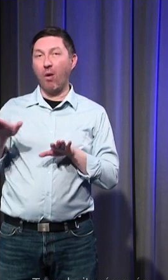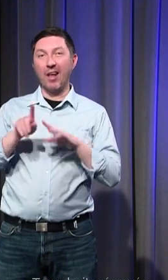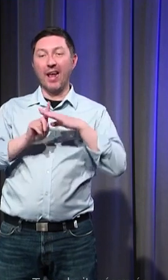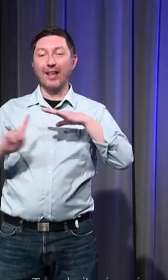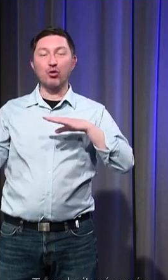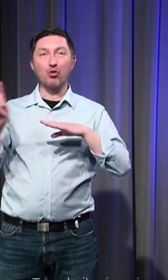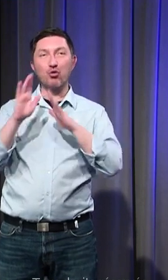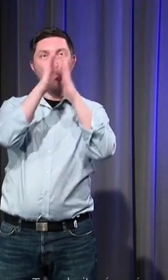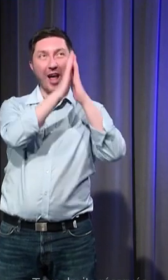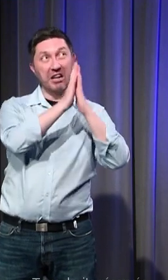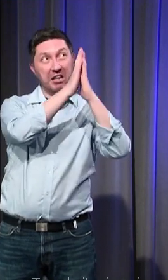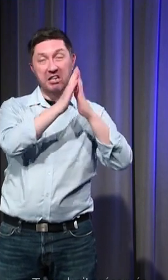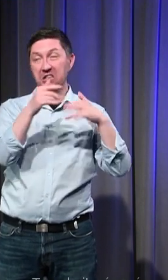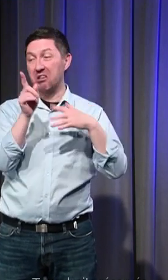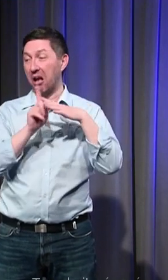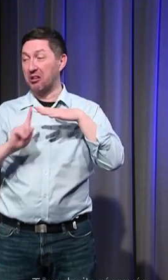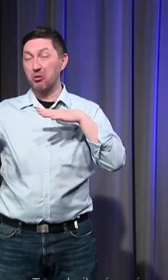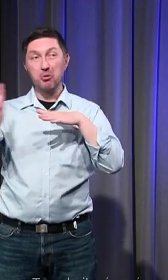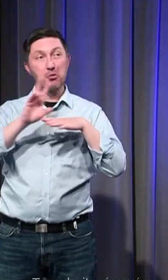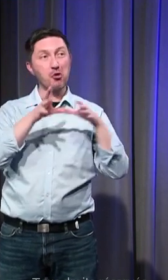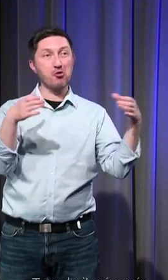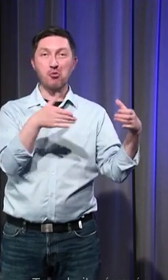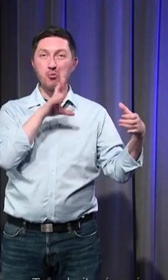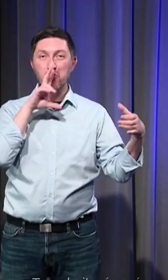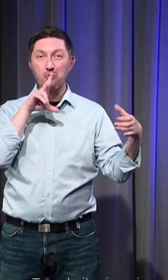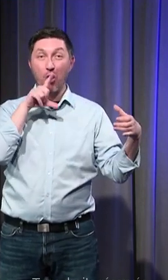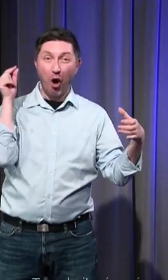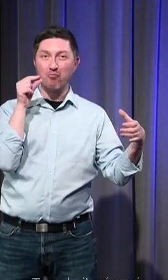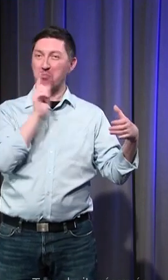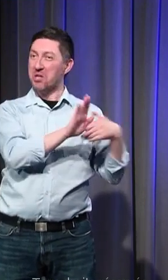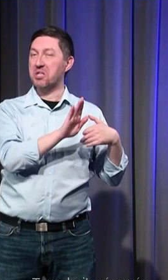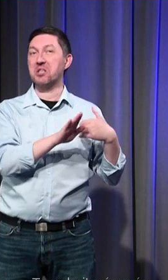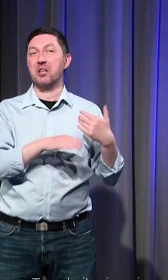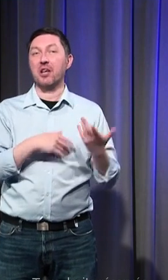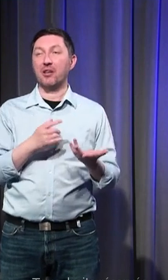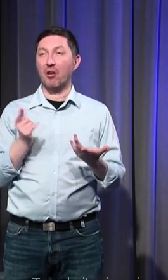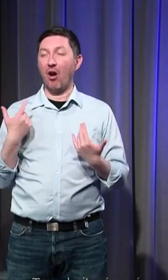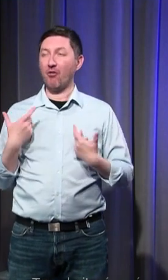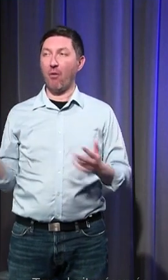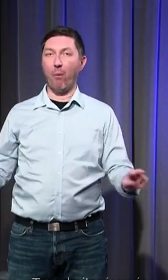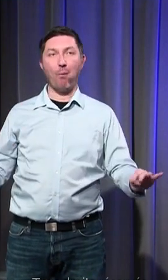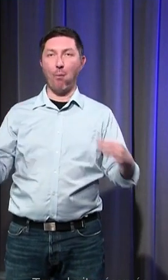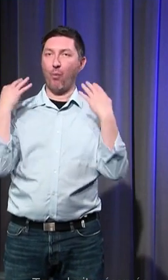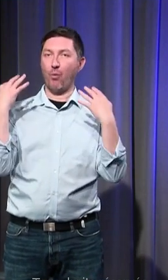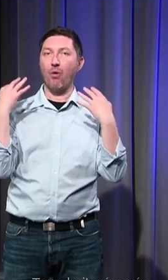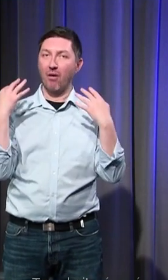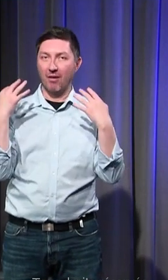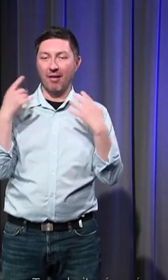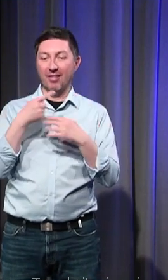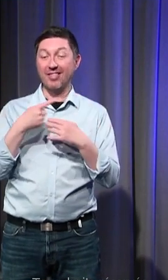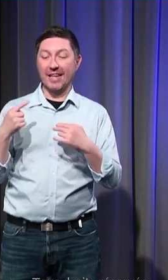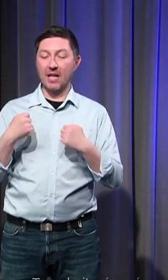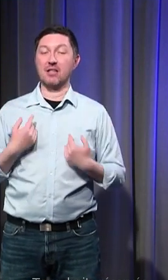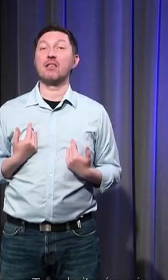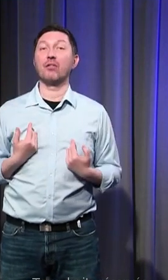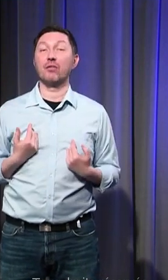rapport aux hommes et donc qui peuvent dans un premier temps faire revenir sur elles-mêmes des émotions négatives que